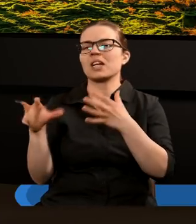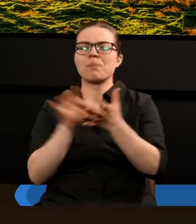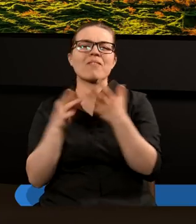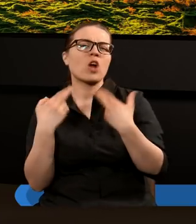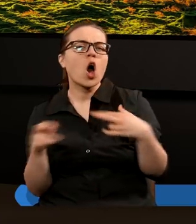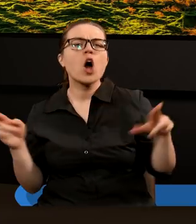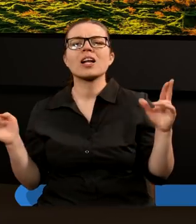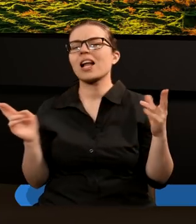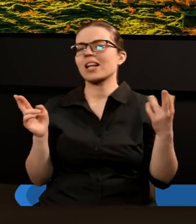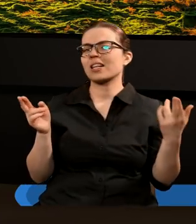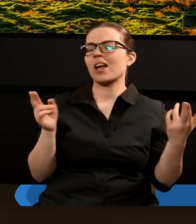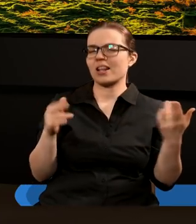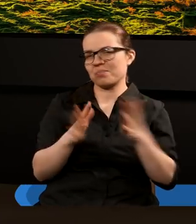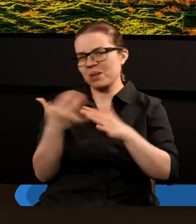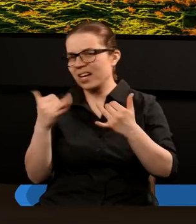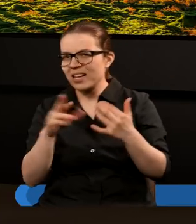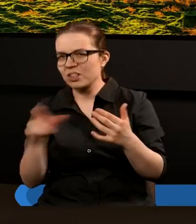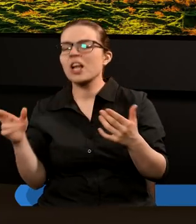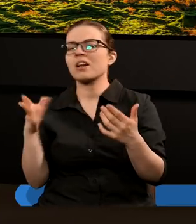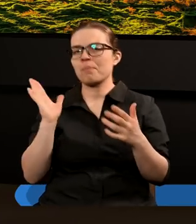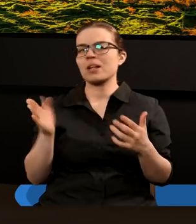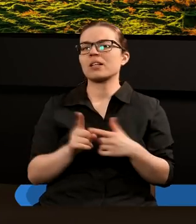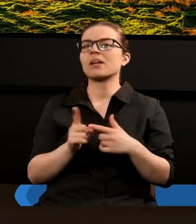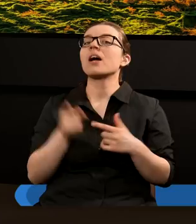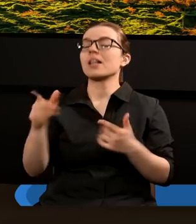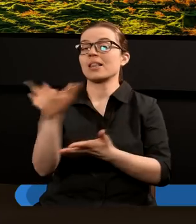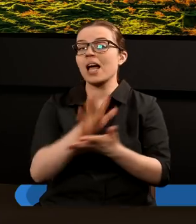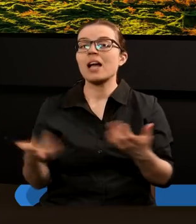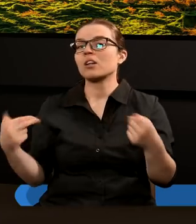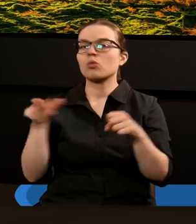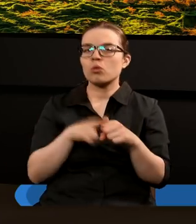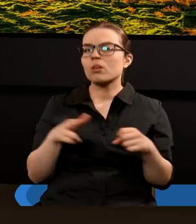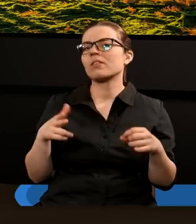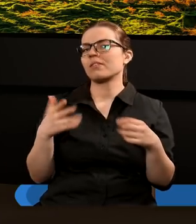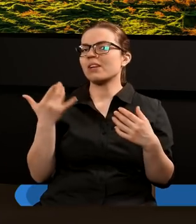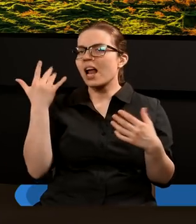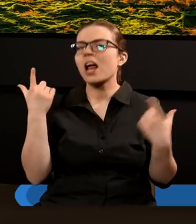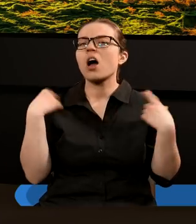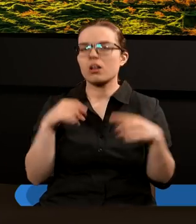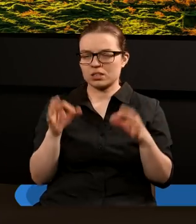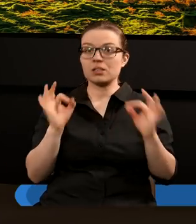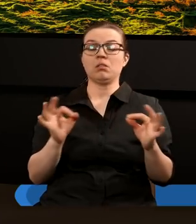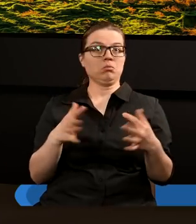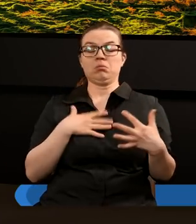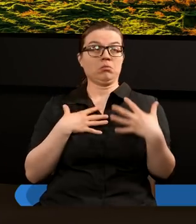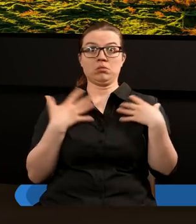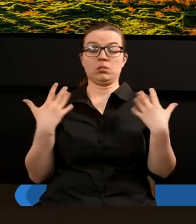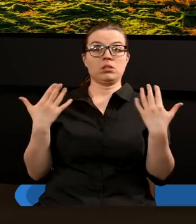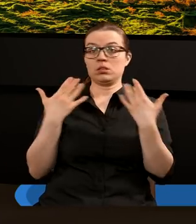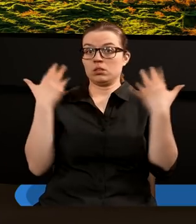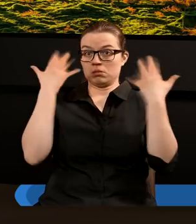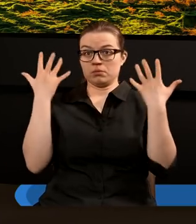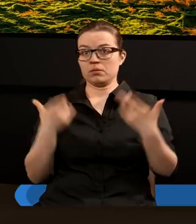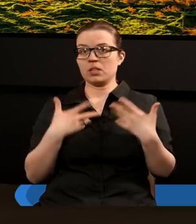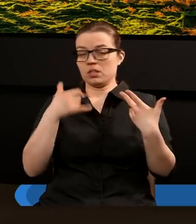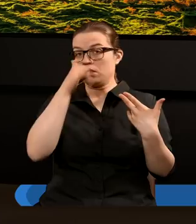rodzaju zmiany na świecie. No i teksty, które wiele osób elektryzują i sprawiają, że nie